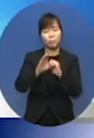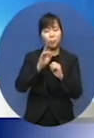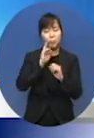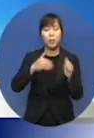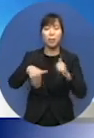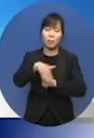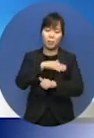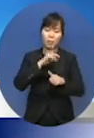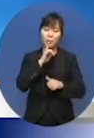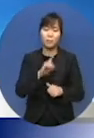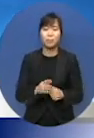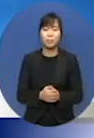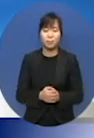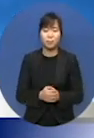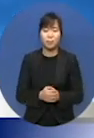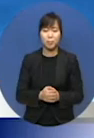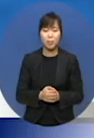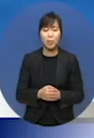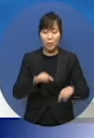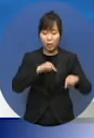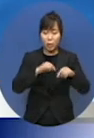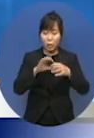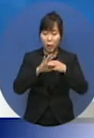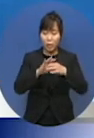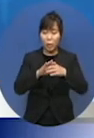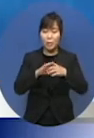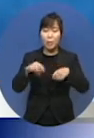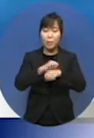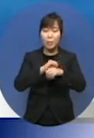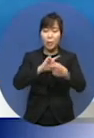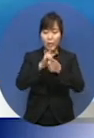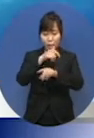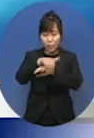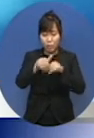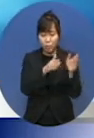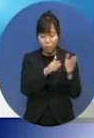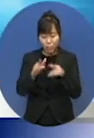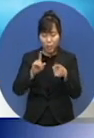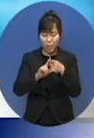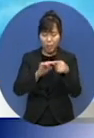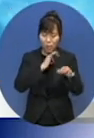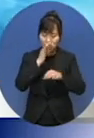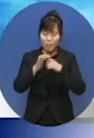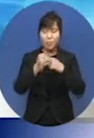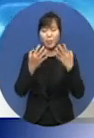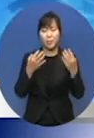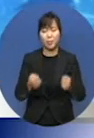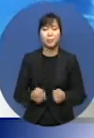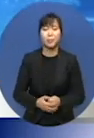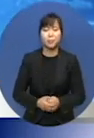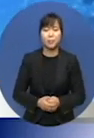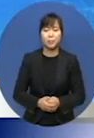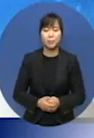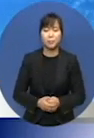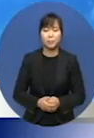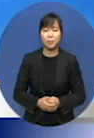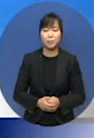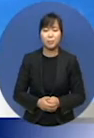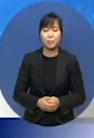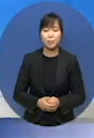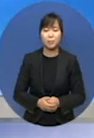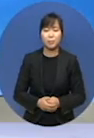상황이라고 하는데요. 이에 따른 특별 대책 마련에 대한 목소리가 높습니다. 서종용 기자가 그 목소리를